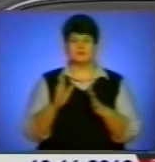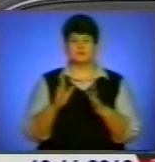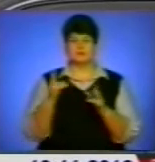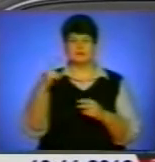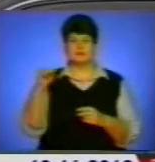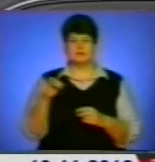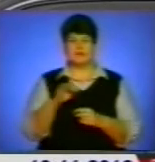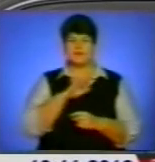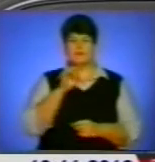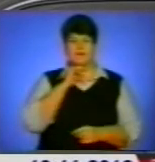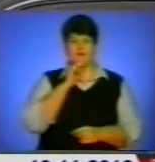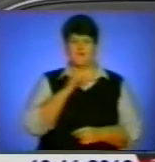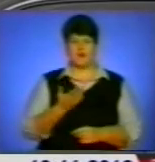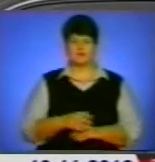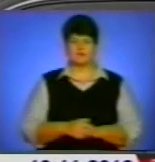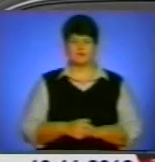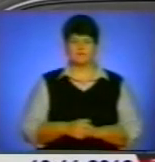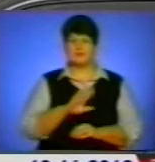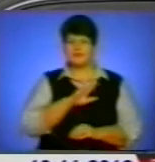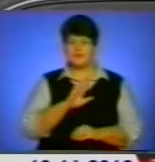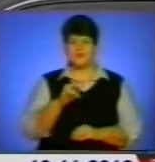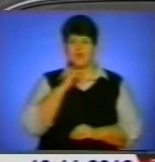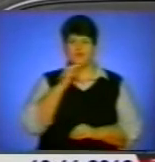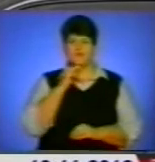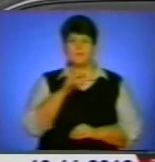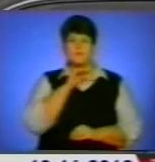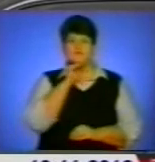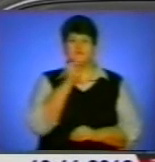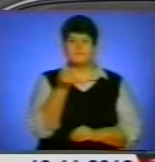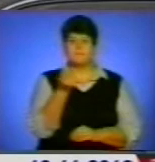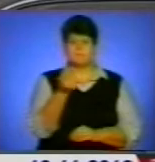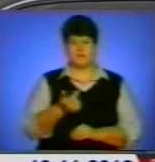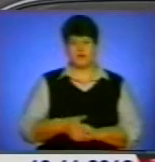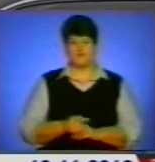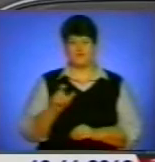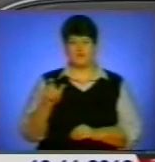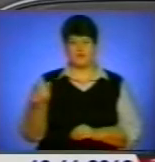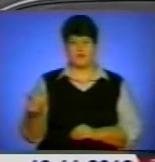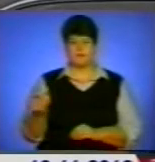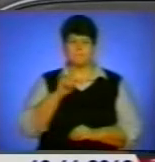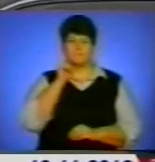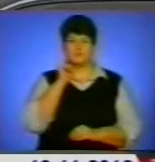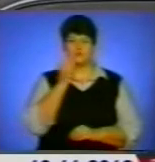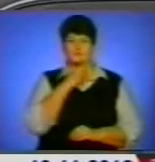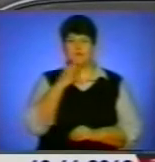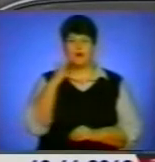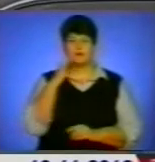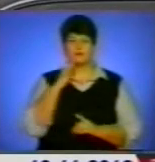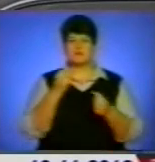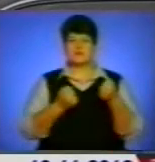З неуваги. З неуваги і професіоналізму мало людей. Молодіжі багато за рольом,